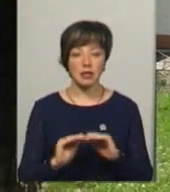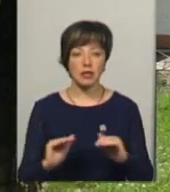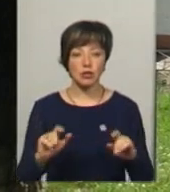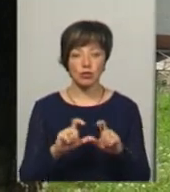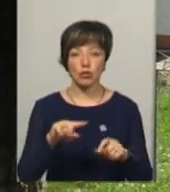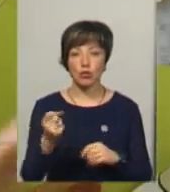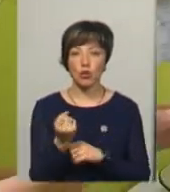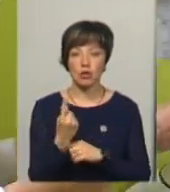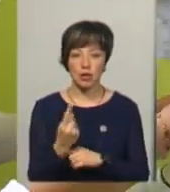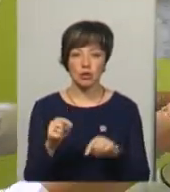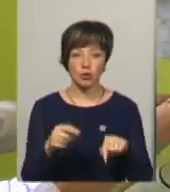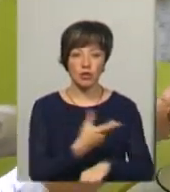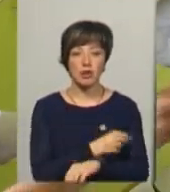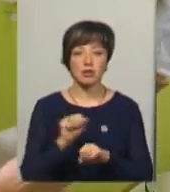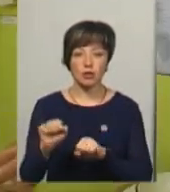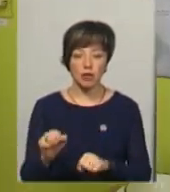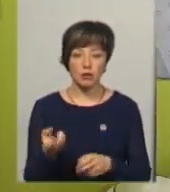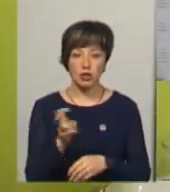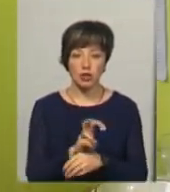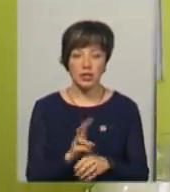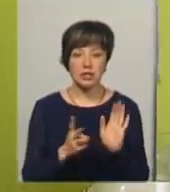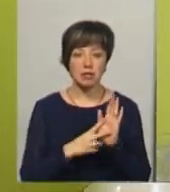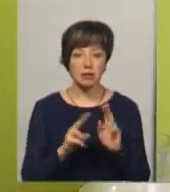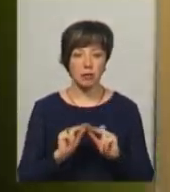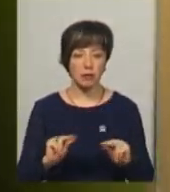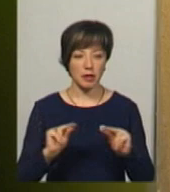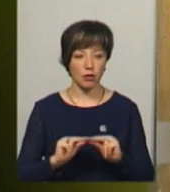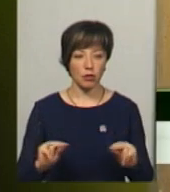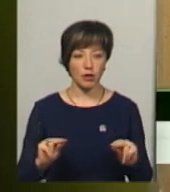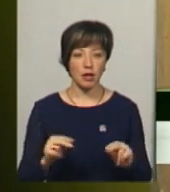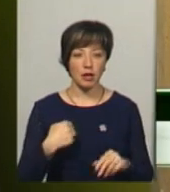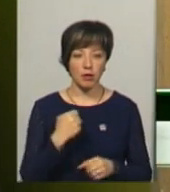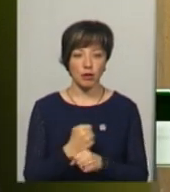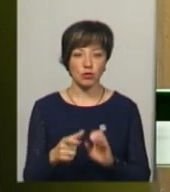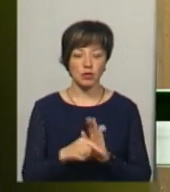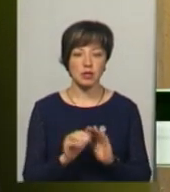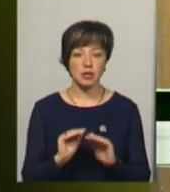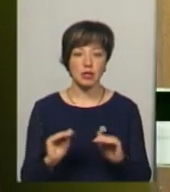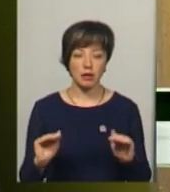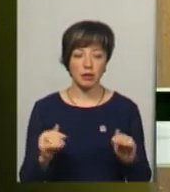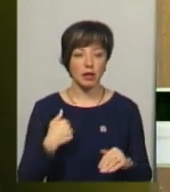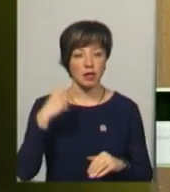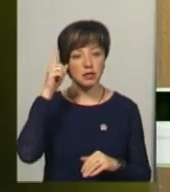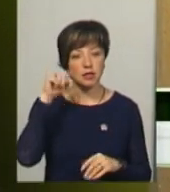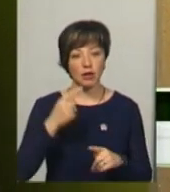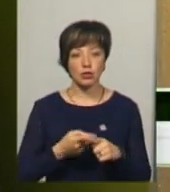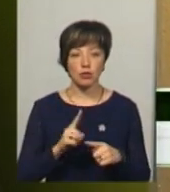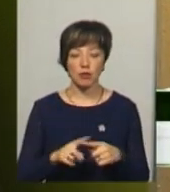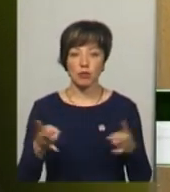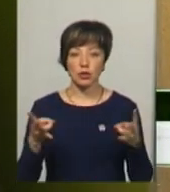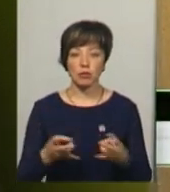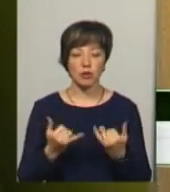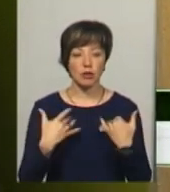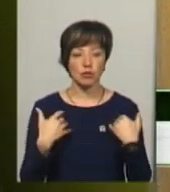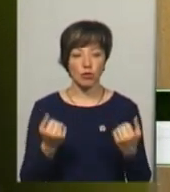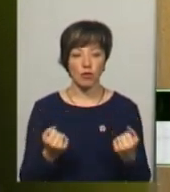заклад номер 12. Тут вакцинуватися від кору прийшли аж семеро працівників. Так як я працюю з дітками, я знаю, що це потрібно для